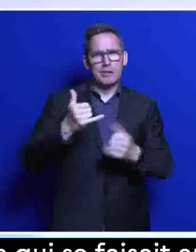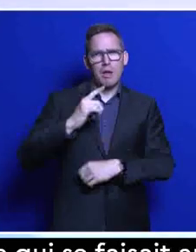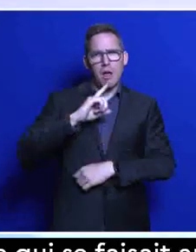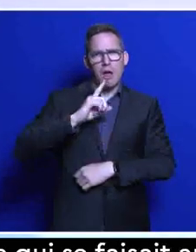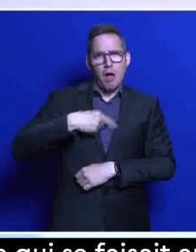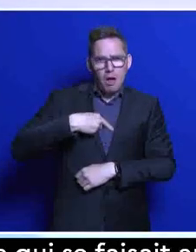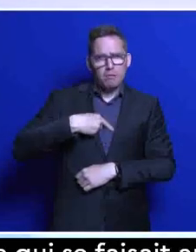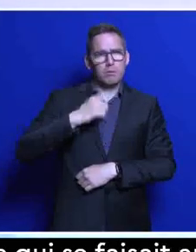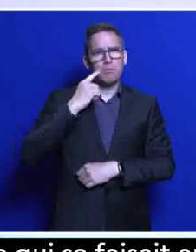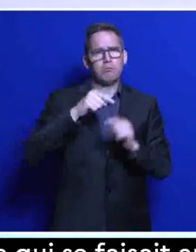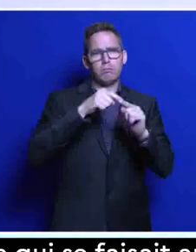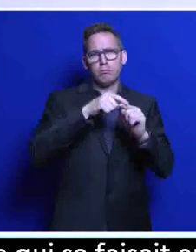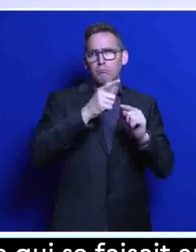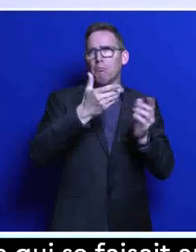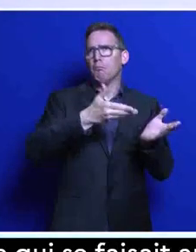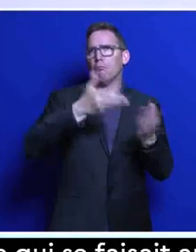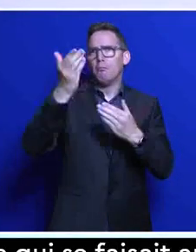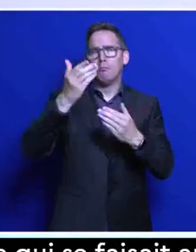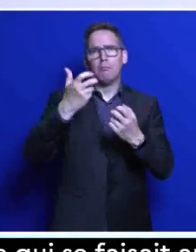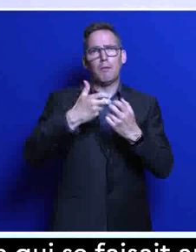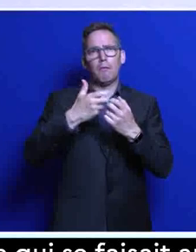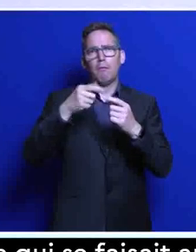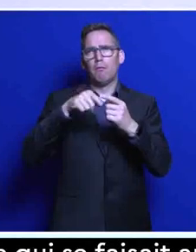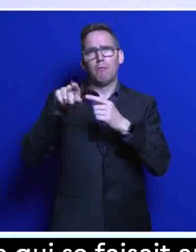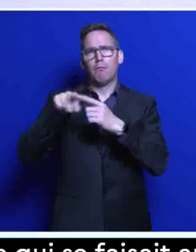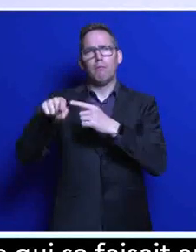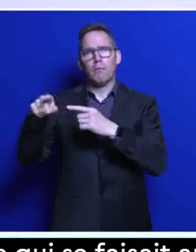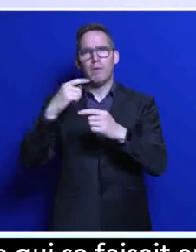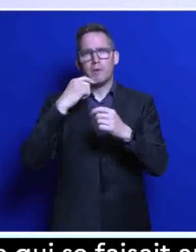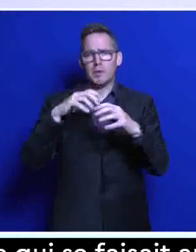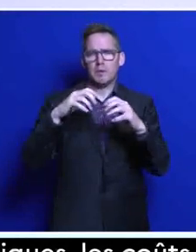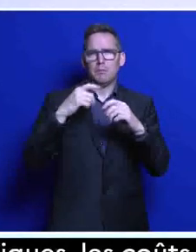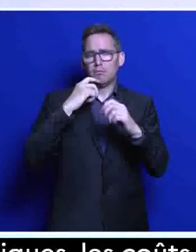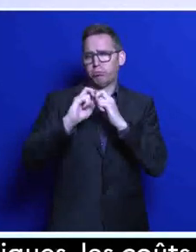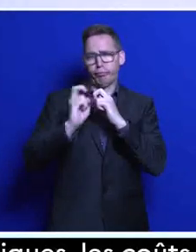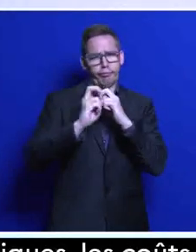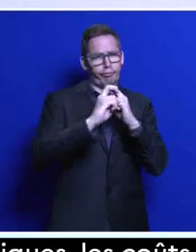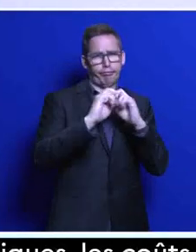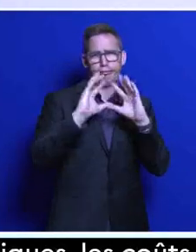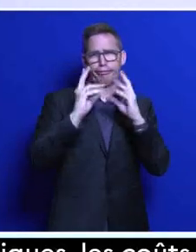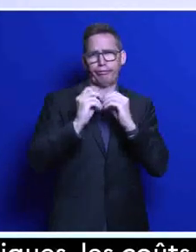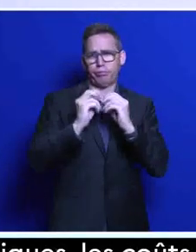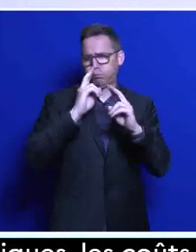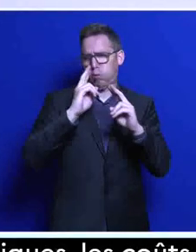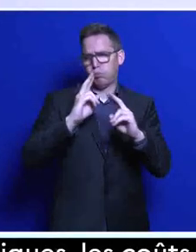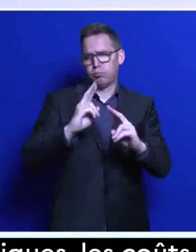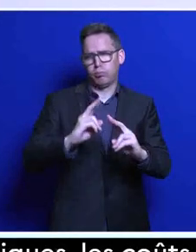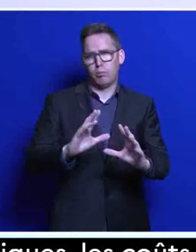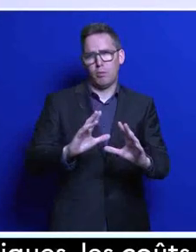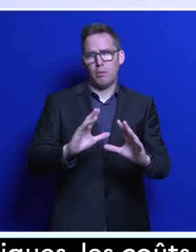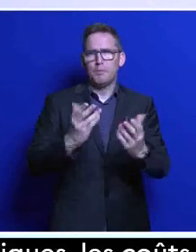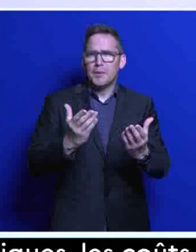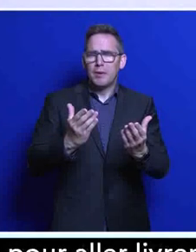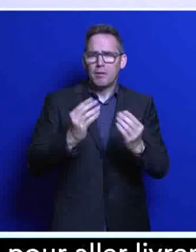ensuite dans les Antilles où le paquet de café sera vendu à prix d'or avec un coût climatique exorbitant. Cette mondialisation des